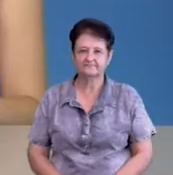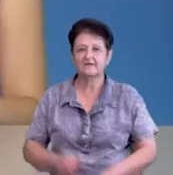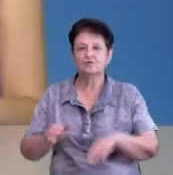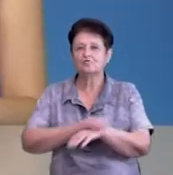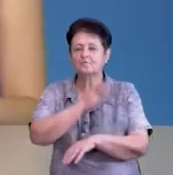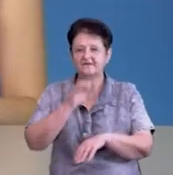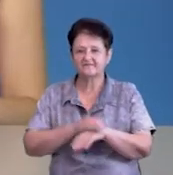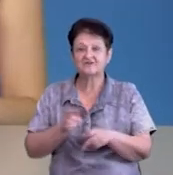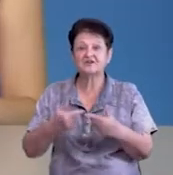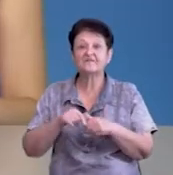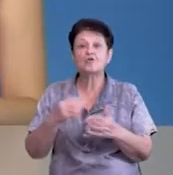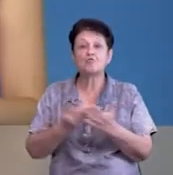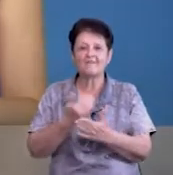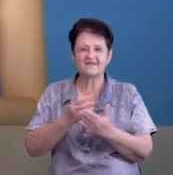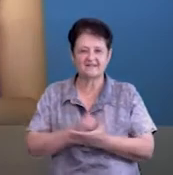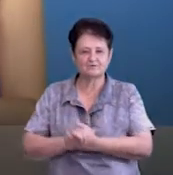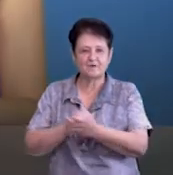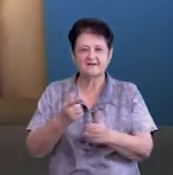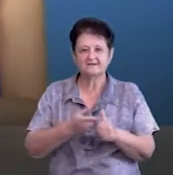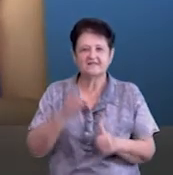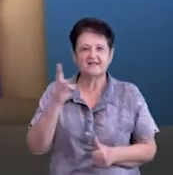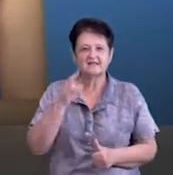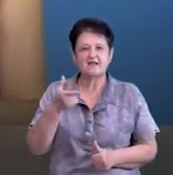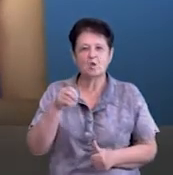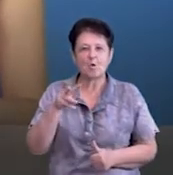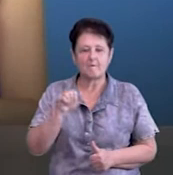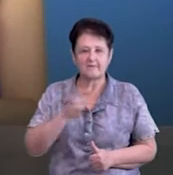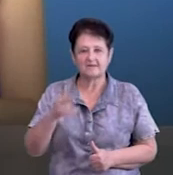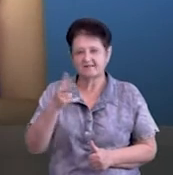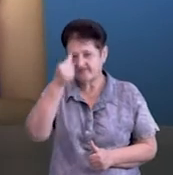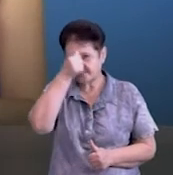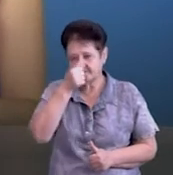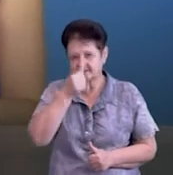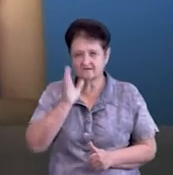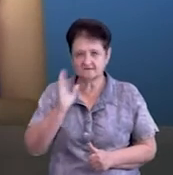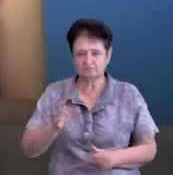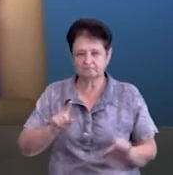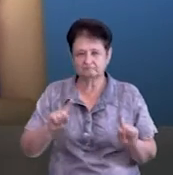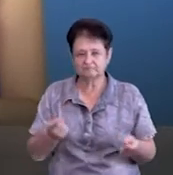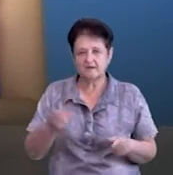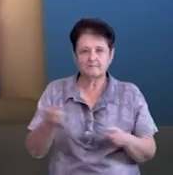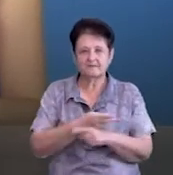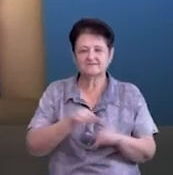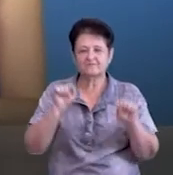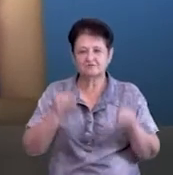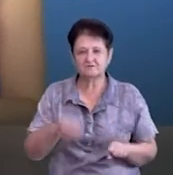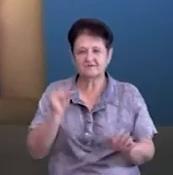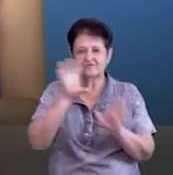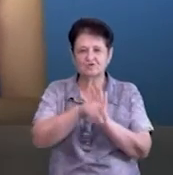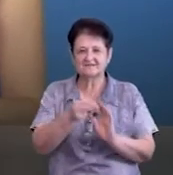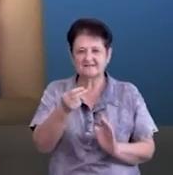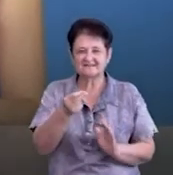Добрий вечір. ефірі новини на Суспільному. Мене звати Наталія Гоман. Два місяці тримання під вартою без можливості внести